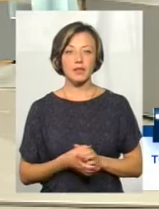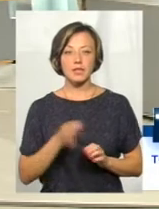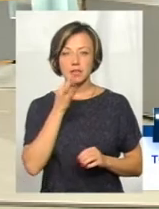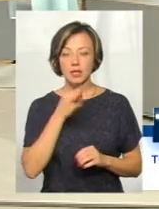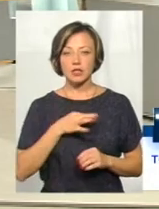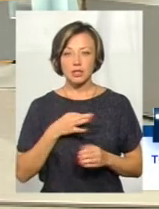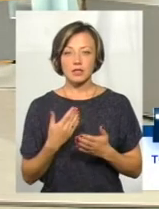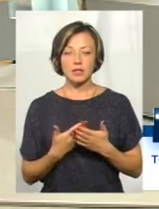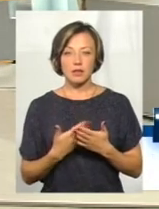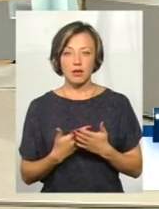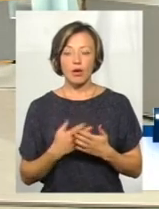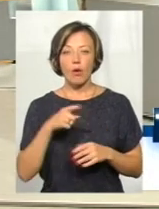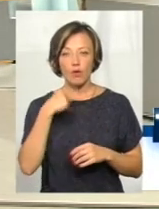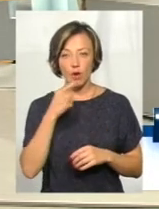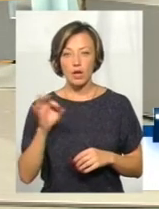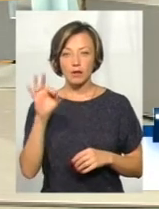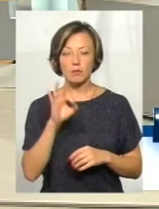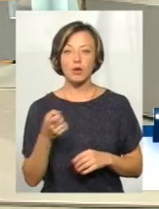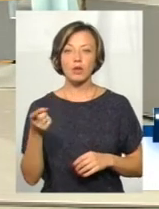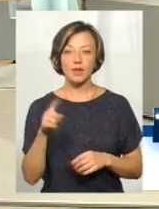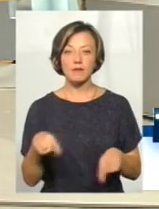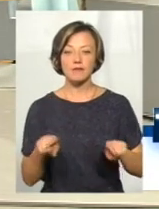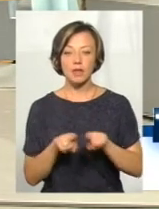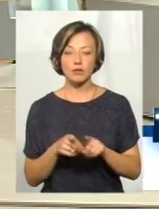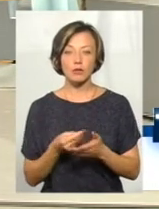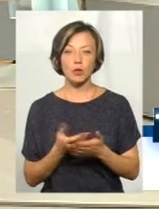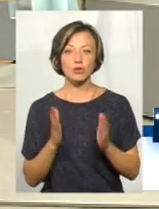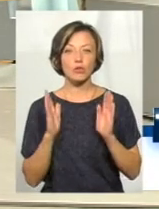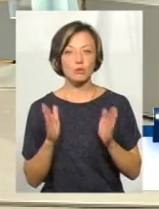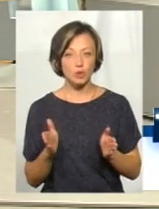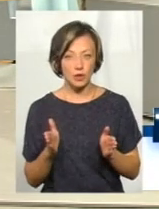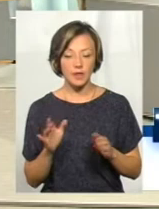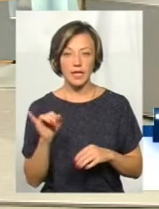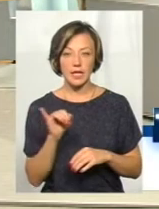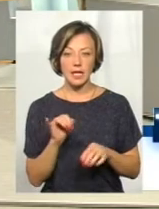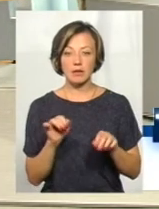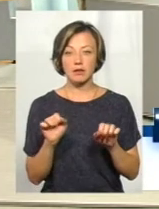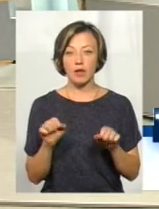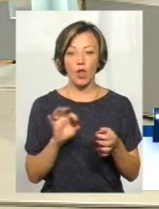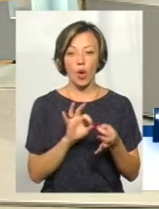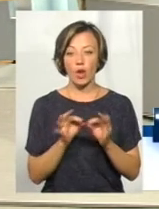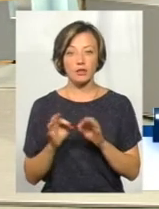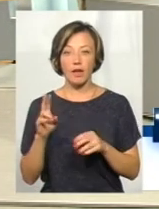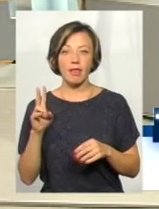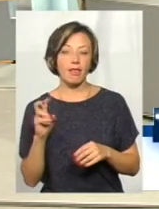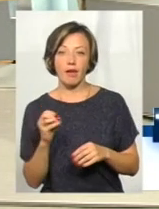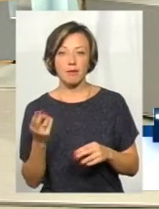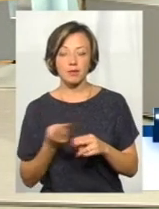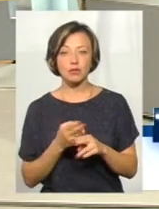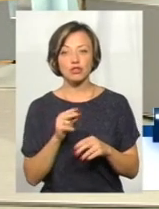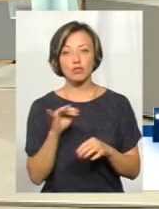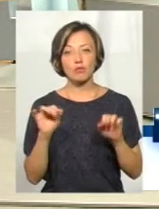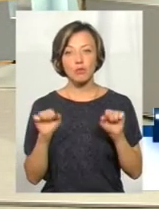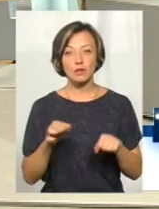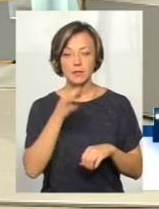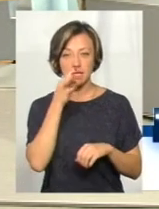говорити про те, що все ж таки подорожчання буде, і воно теоретично, логічно, неминуче, чи ми можемо